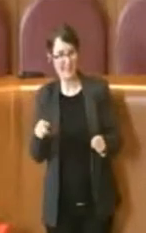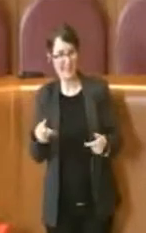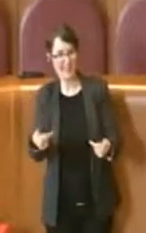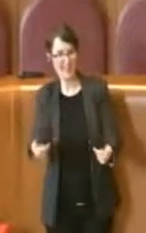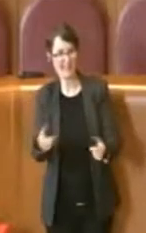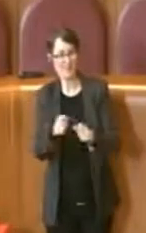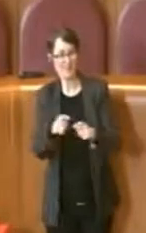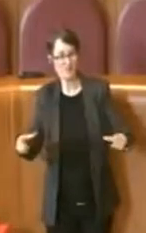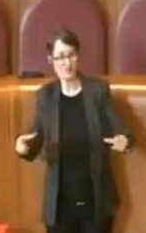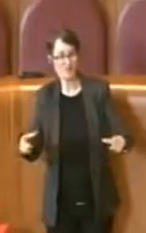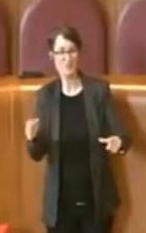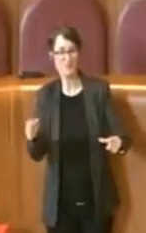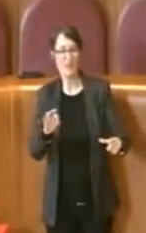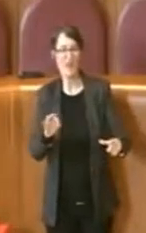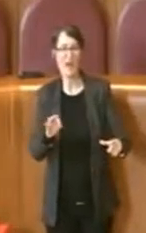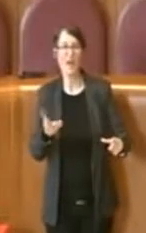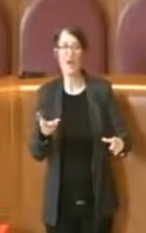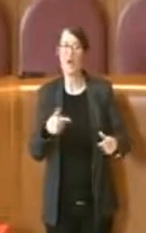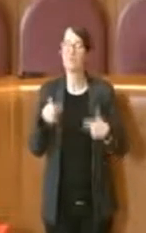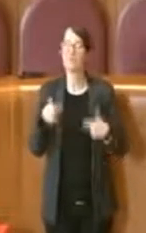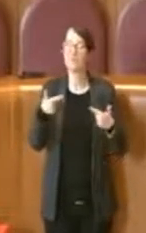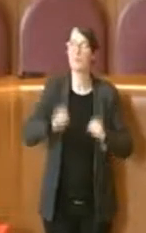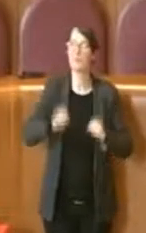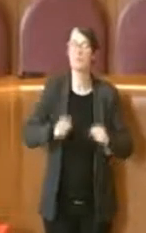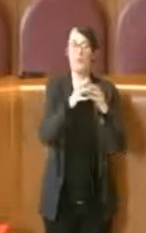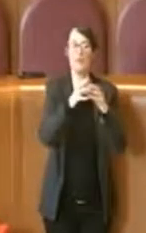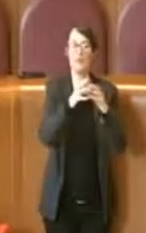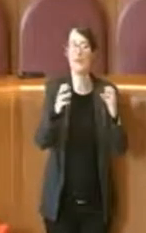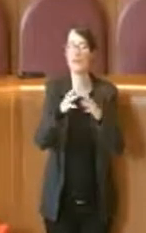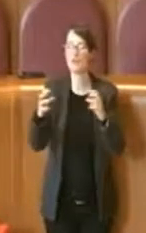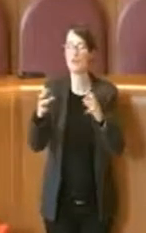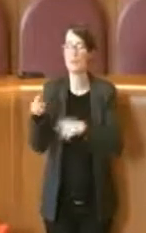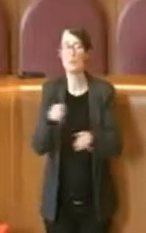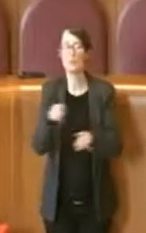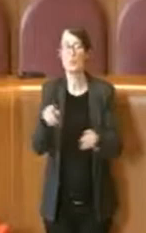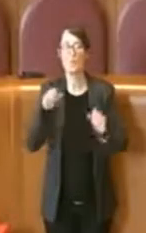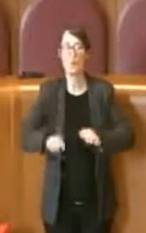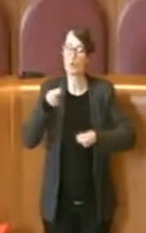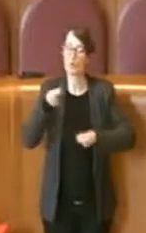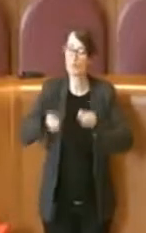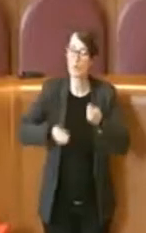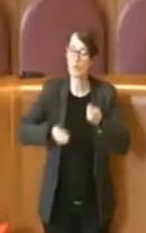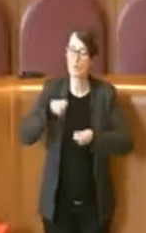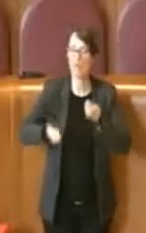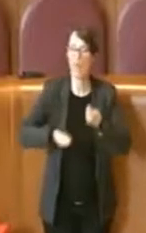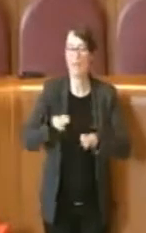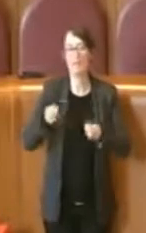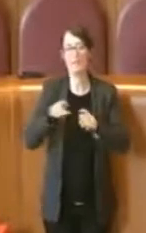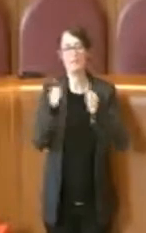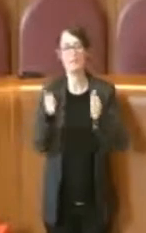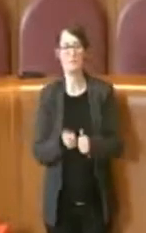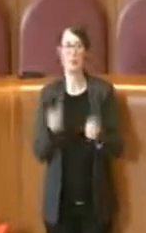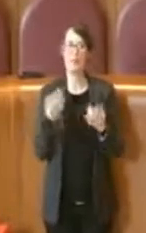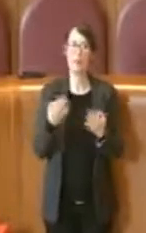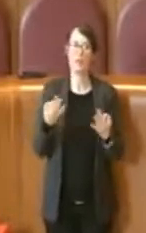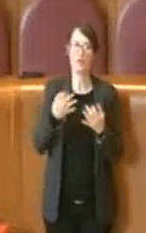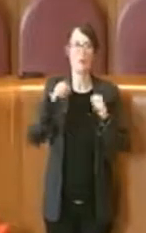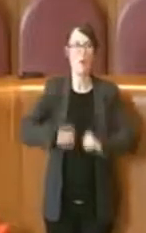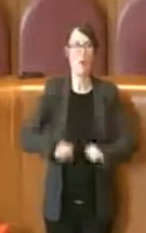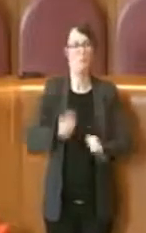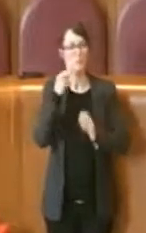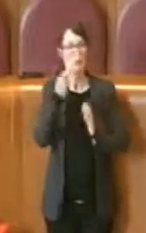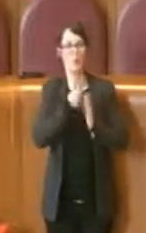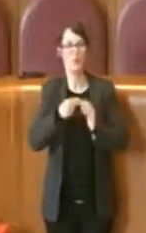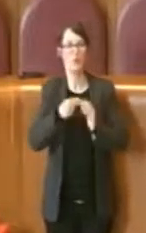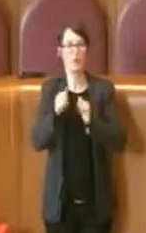dare la possibilità alle strutture di spendere in modo normale, programmando la spesa delle risorse che sono state